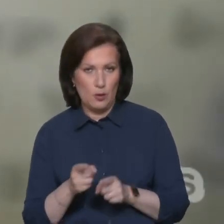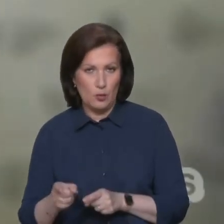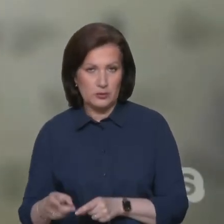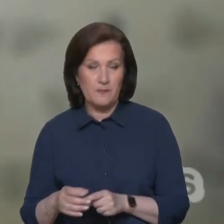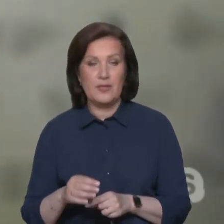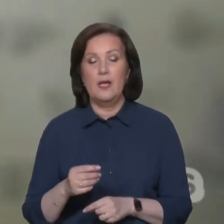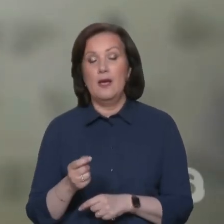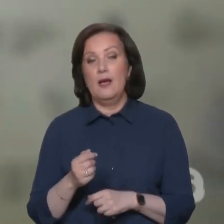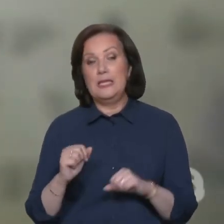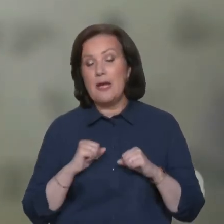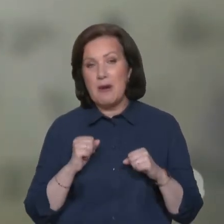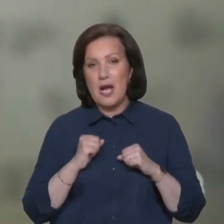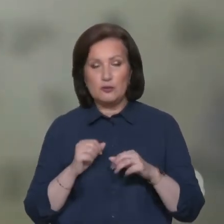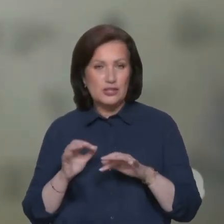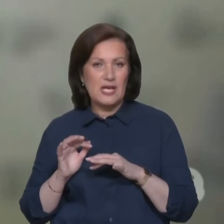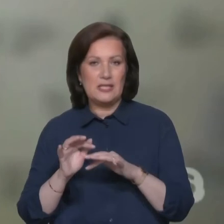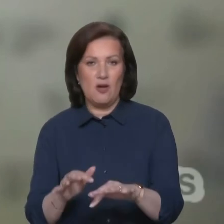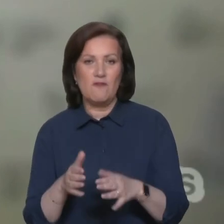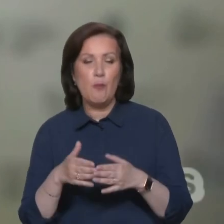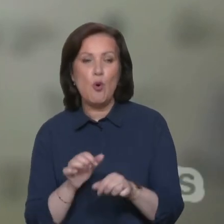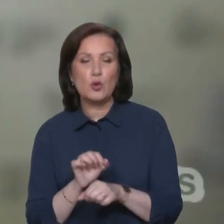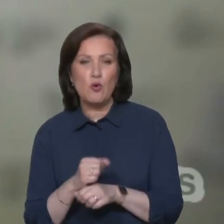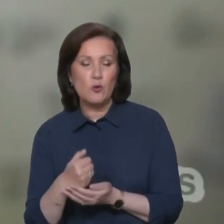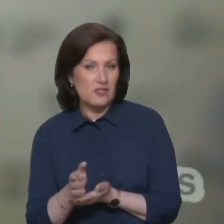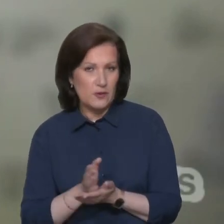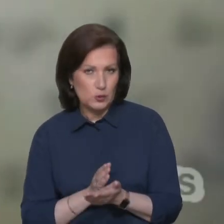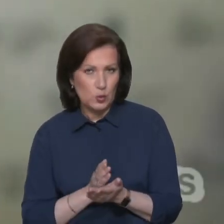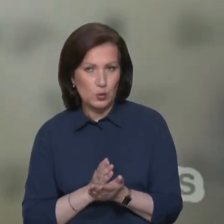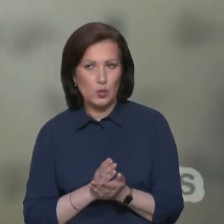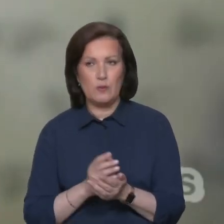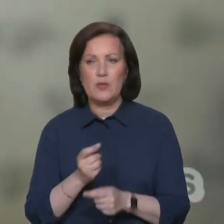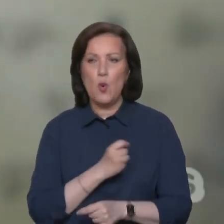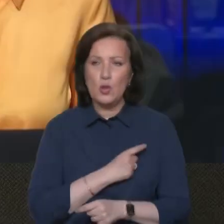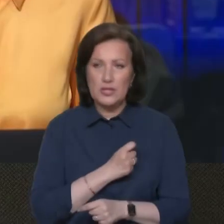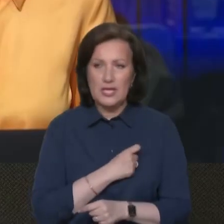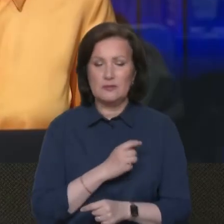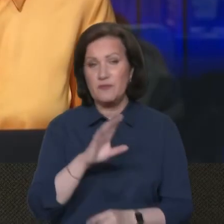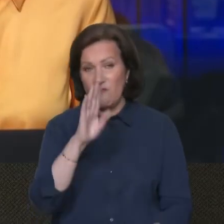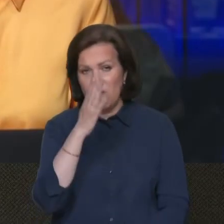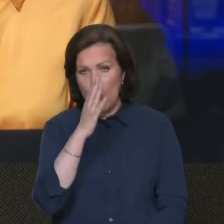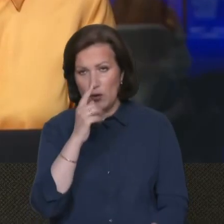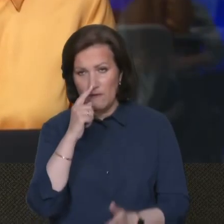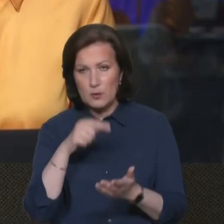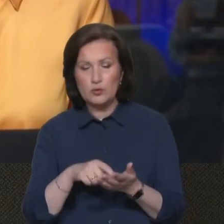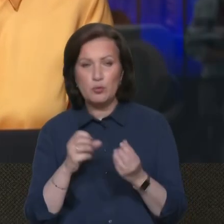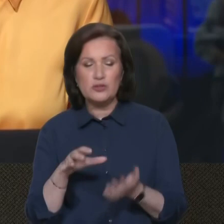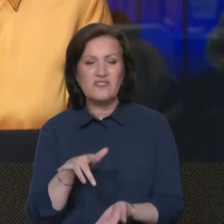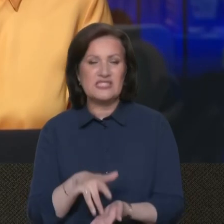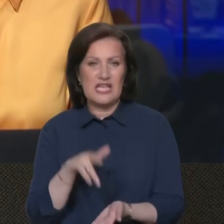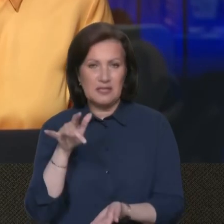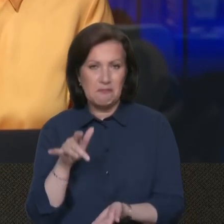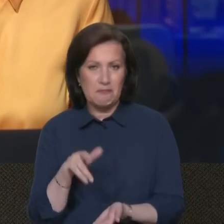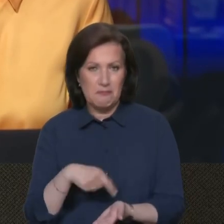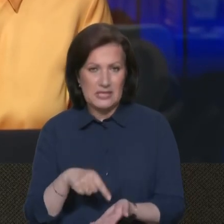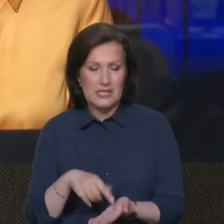нагадаю, намагаючись атакувати портову інфраструктуру, зокрема Одесу, ворог получив просто серед місця